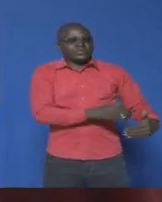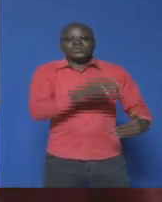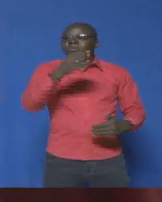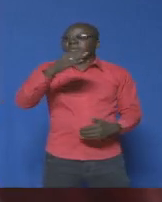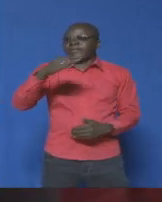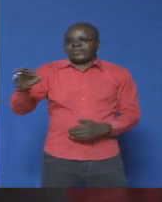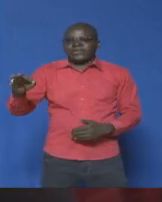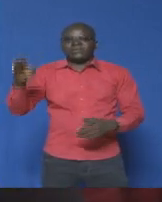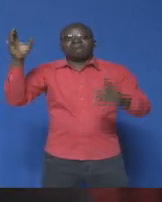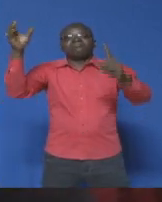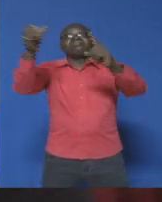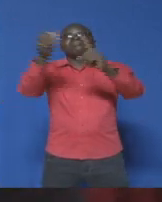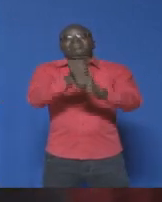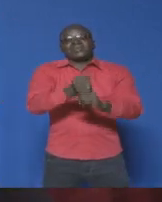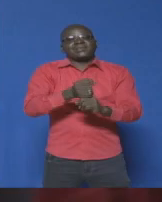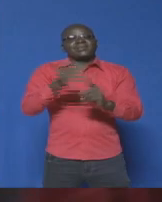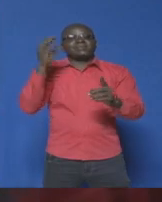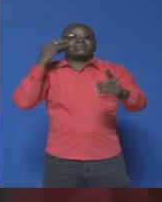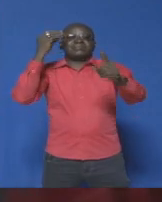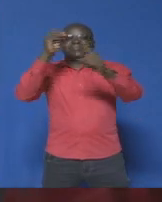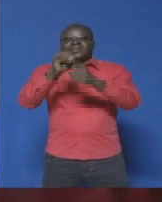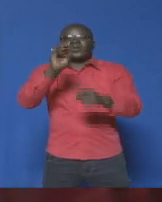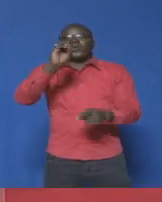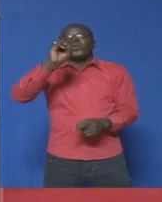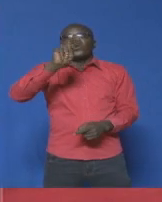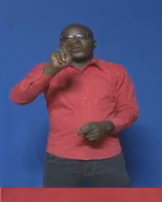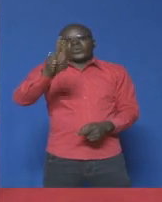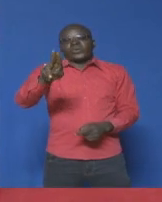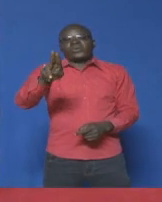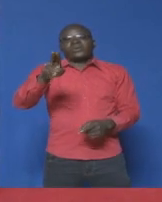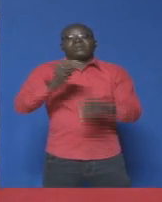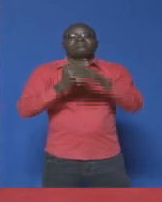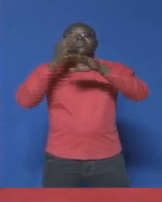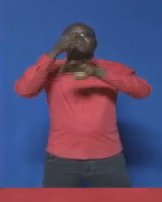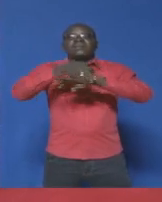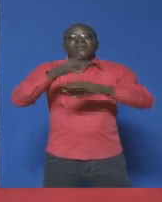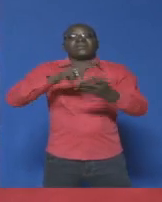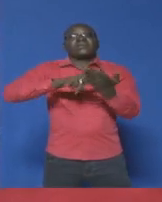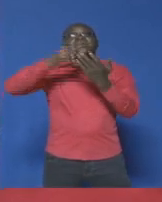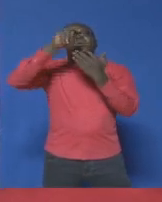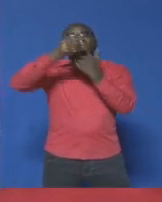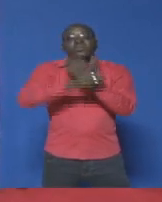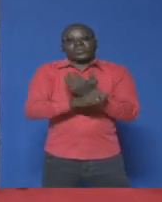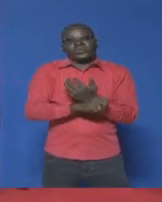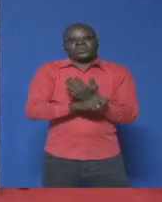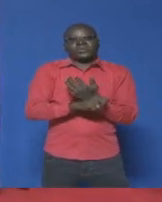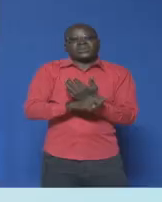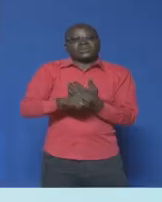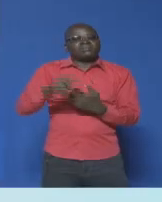'atteinte de cet objectif, l'ONU environnement à travers le projet Suite Africa Green.